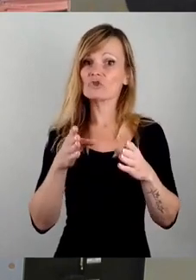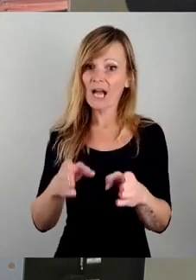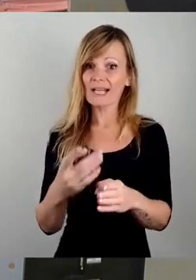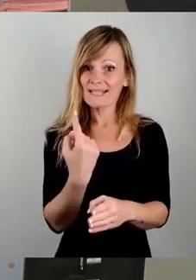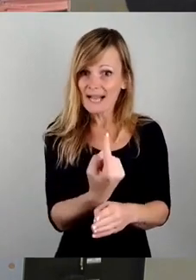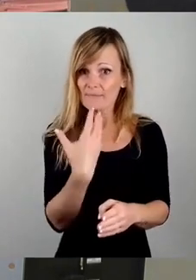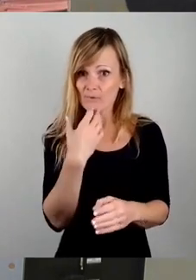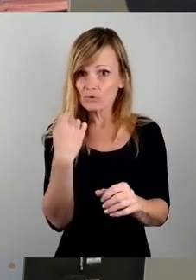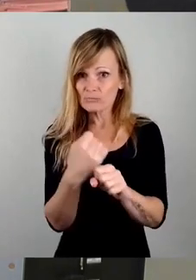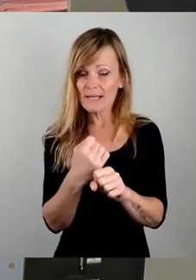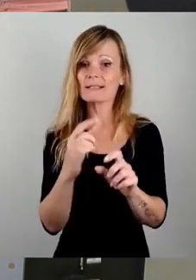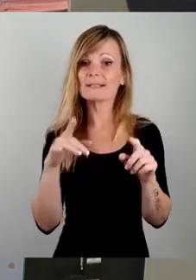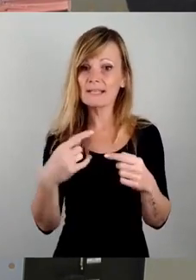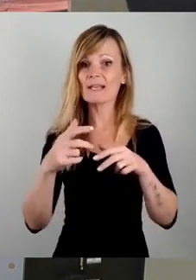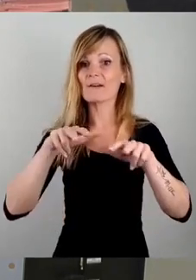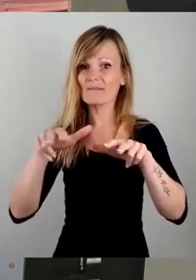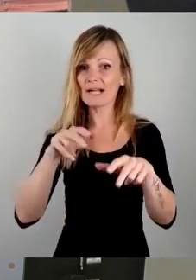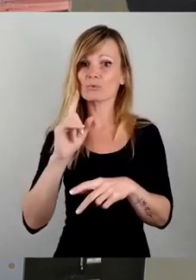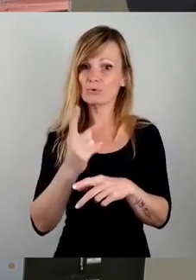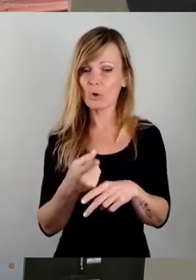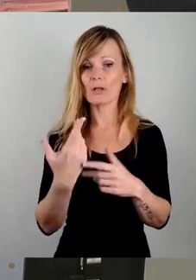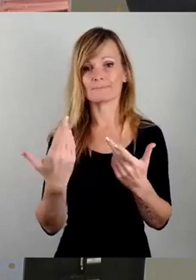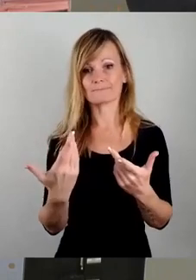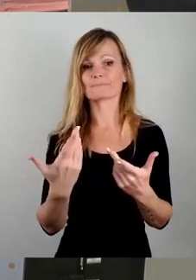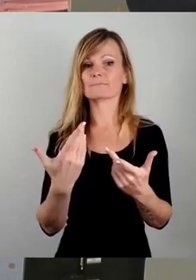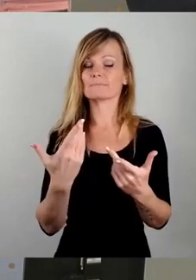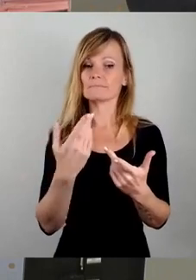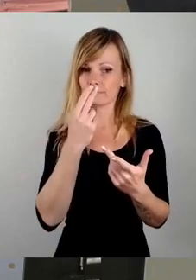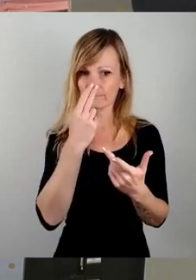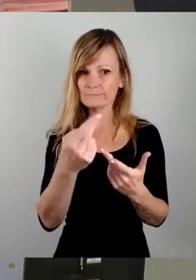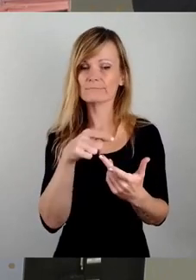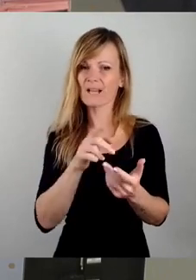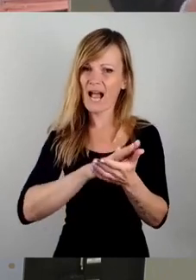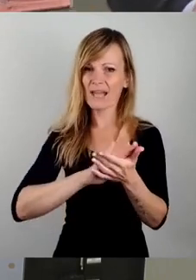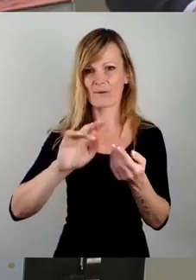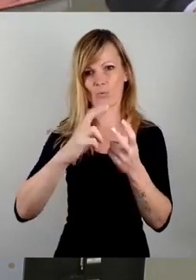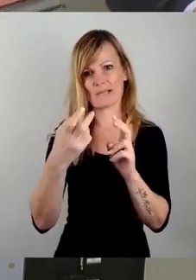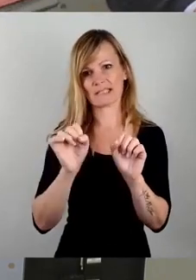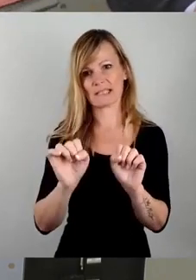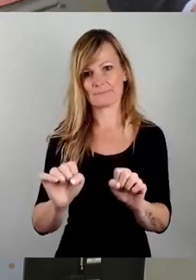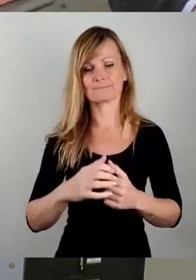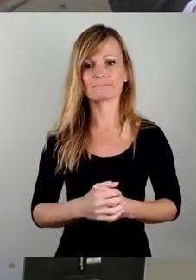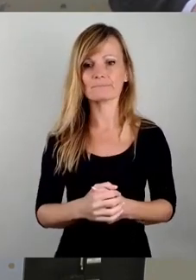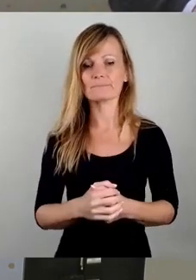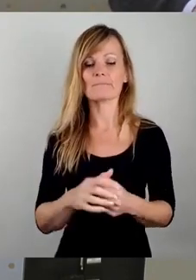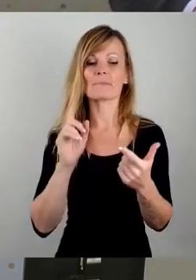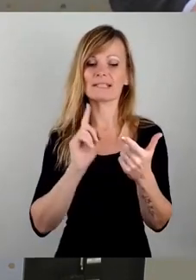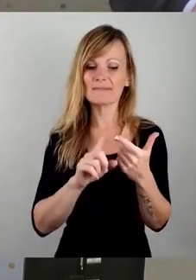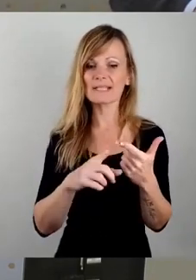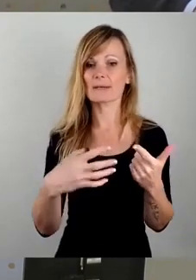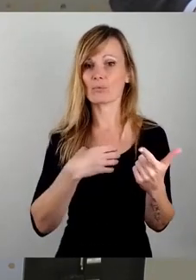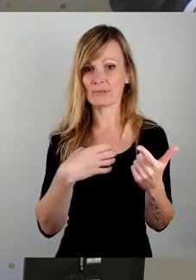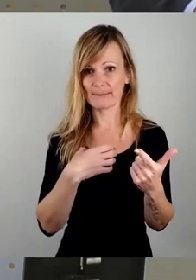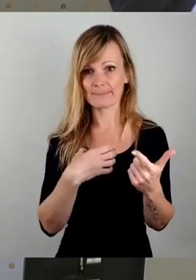dann soll die Verwaltung dafür sorgen, dass es einfach geht. Das zweite Problem, was es de facto gibt, und auch das wurde